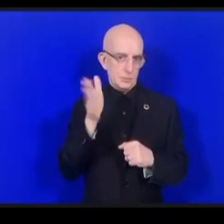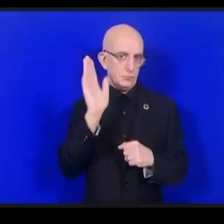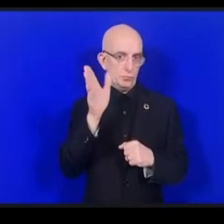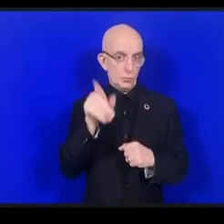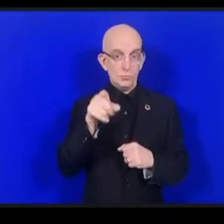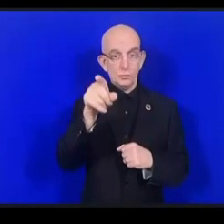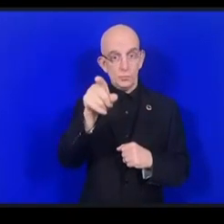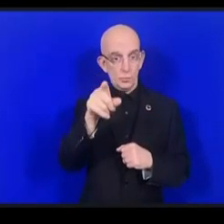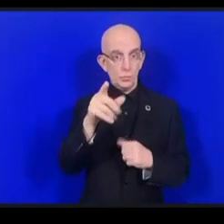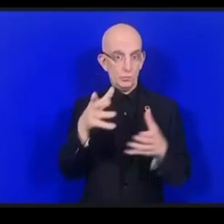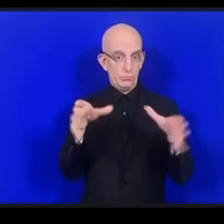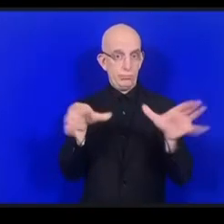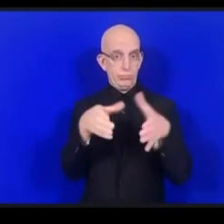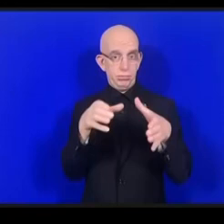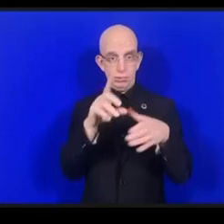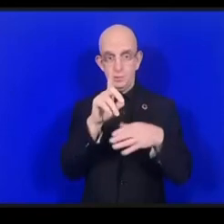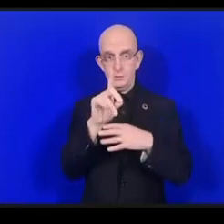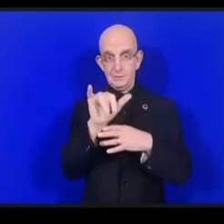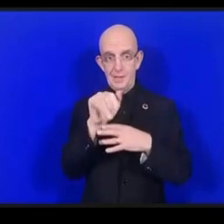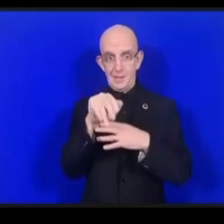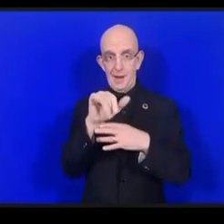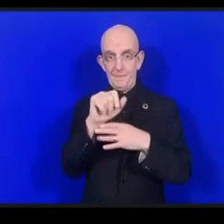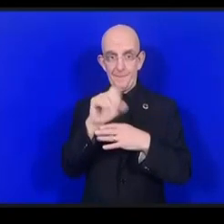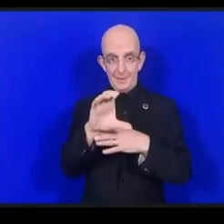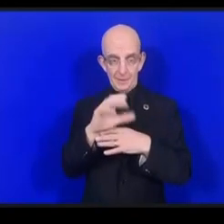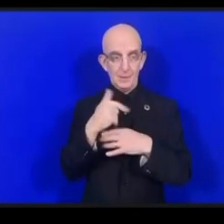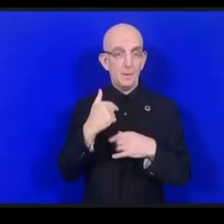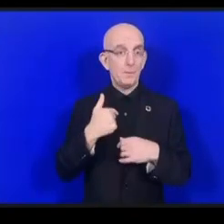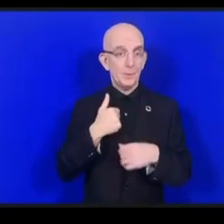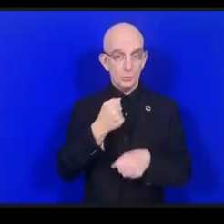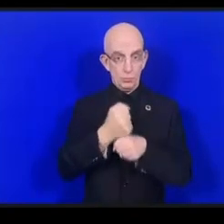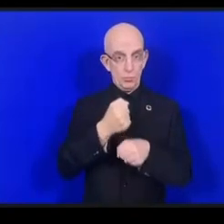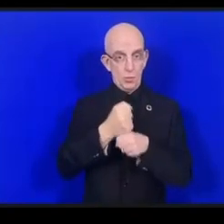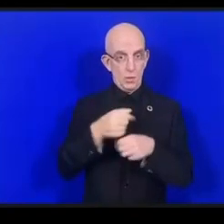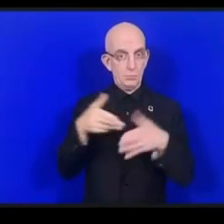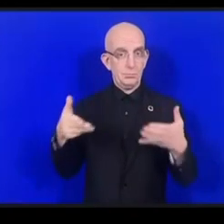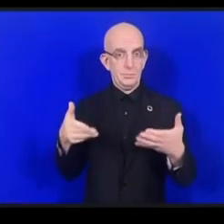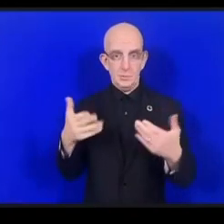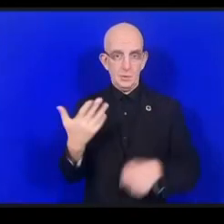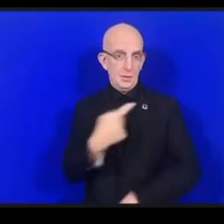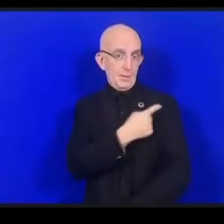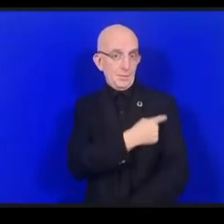أعمل في مجال الطبي